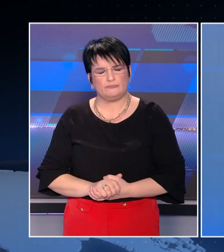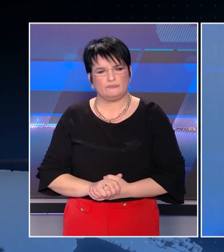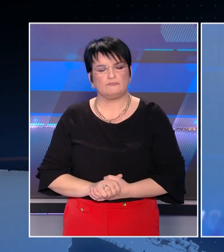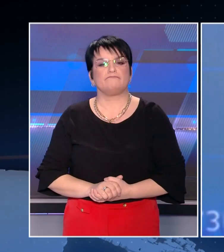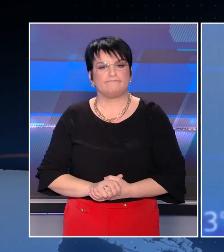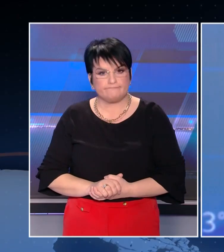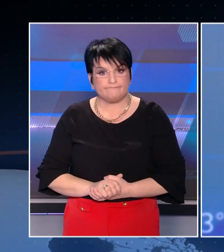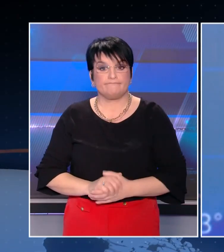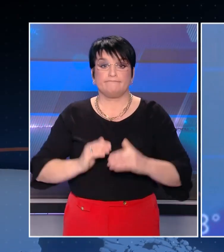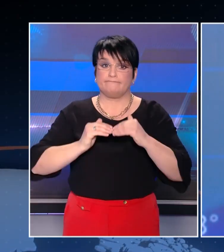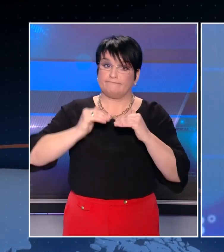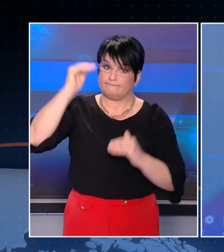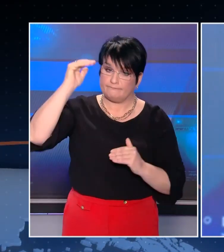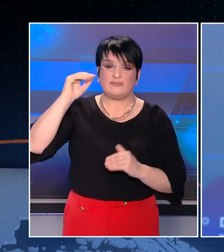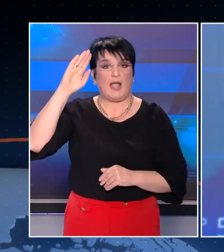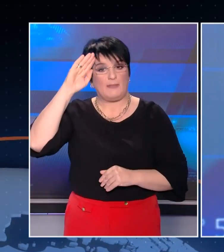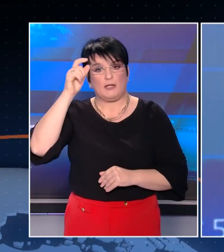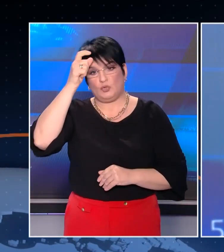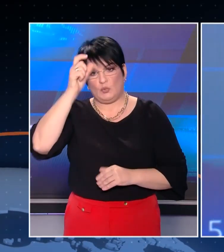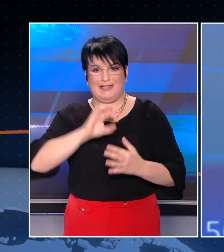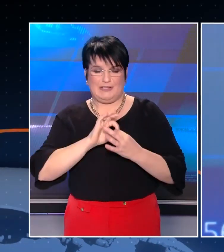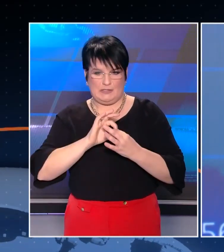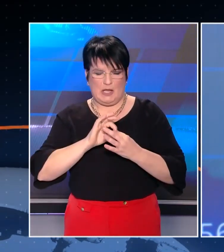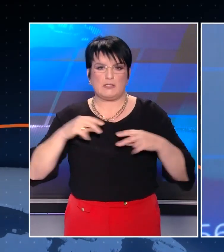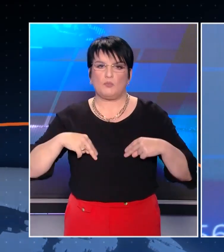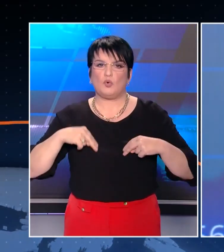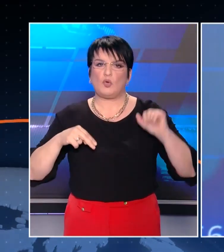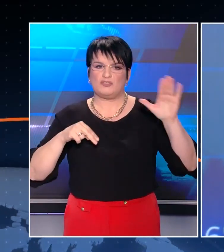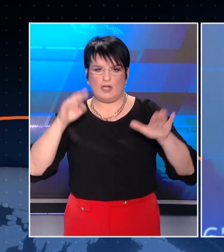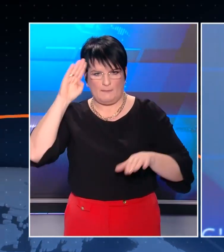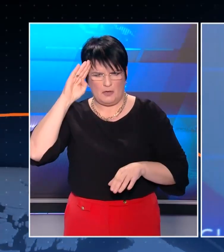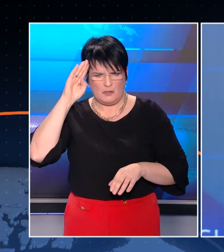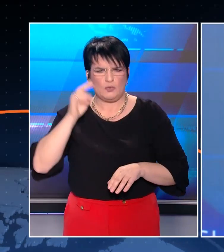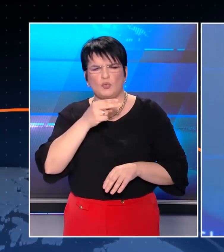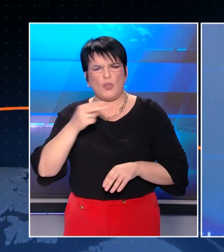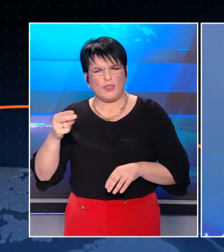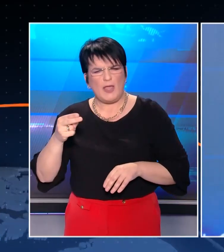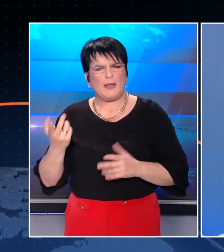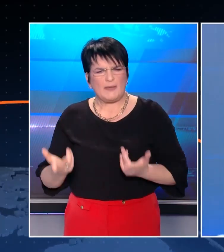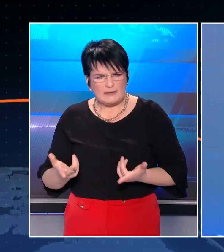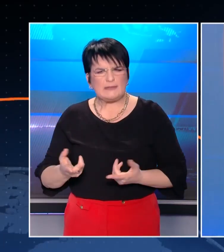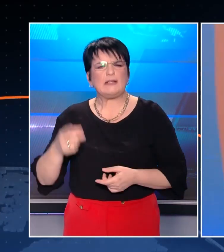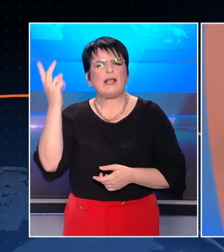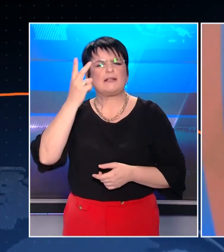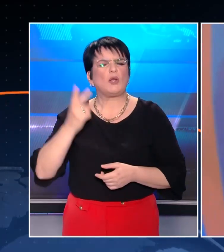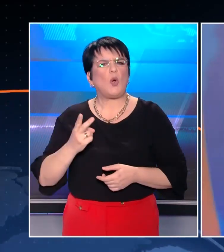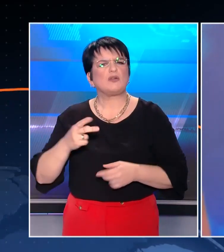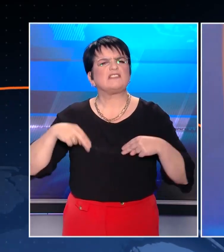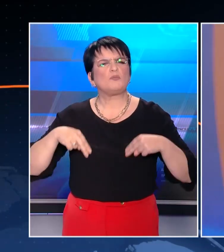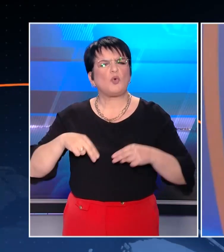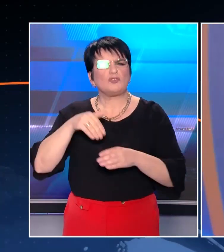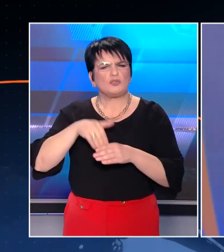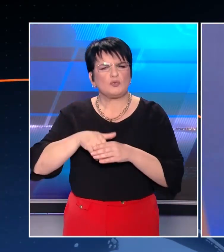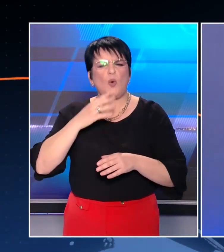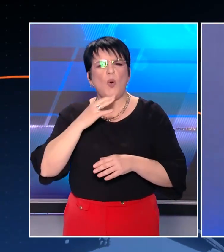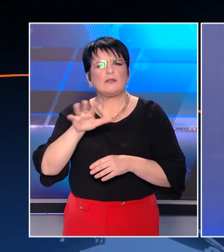Βαθαίνει το χάσμα μεταξύ Αμερικής και Τουρκίας. Το State Department απορρίπτει τις κατηγορίες του ΕΛΟ προς τις ΗΠΑ για οργάνωση